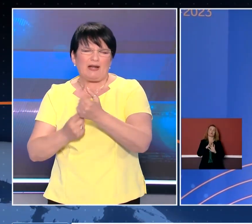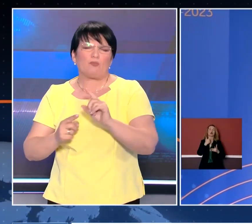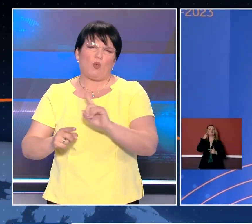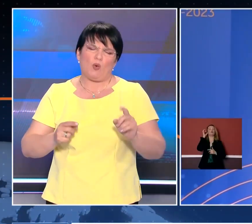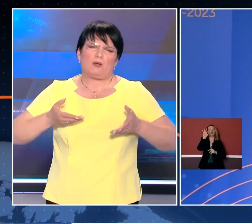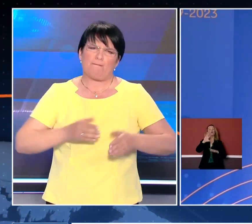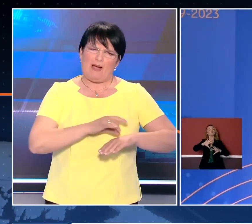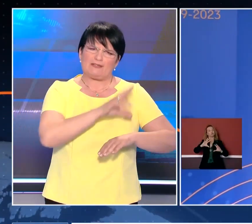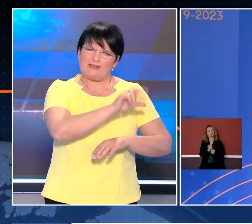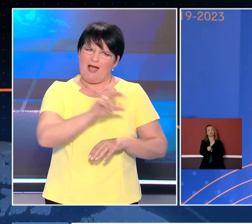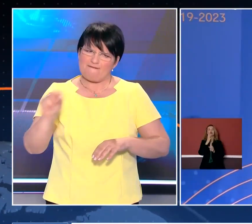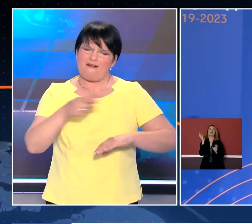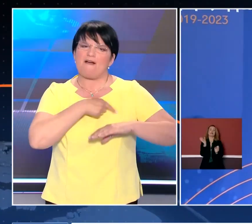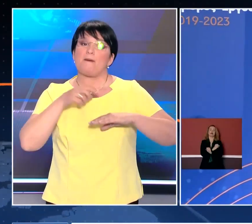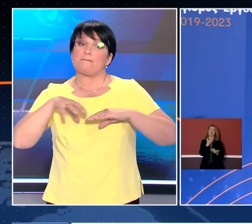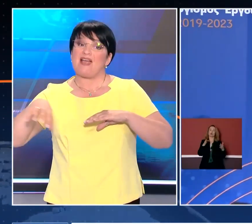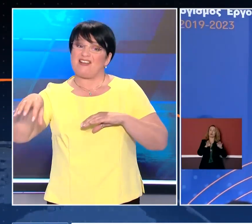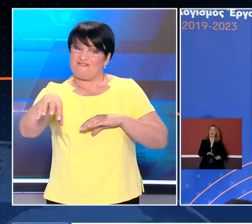πατρίδα μας, έτσι και στην περιφέρεια Αττικής,